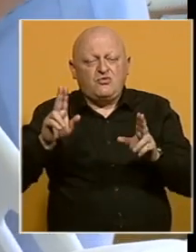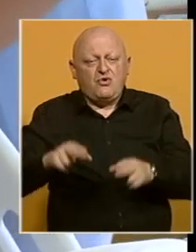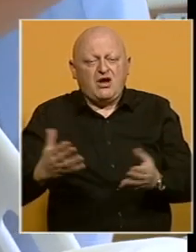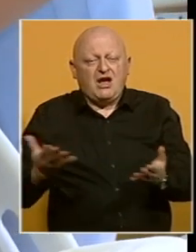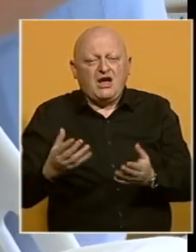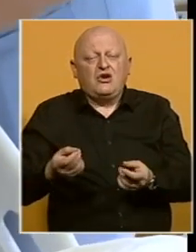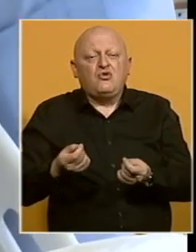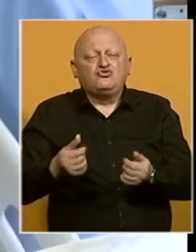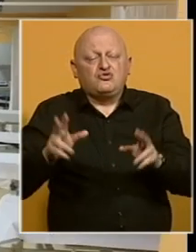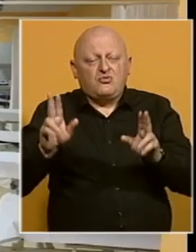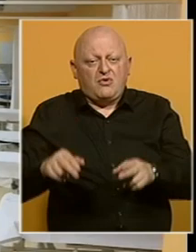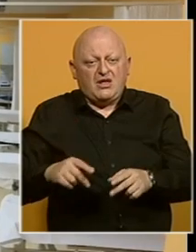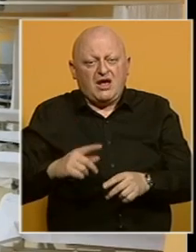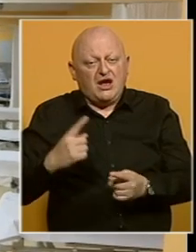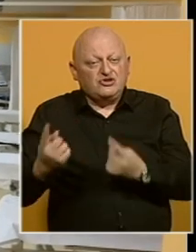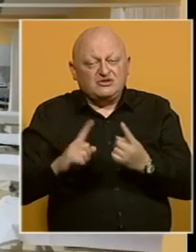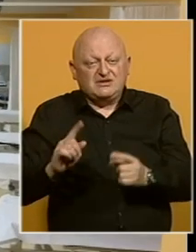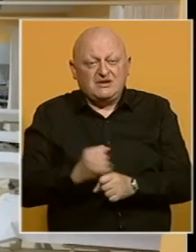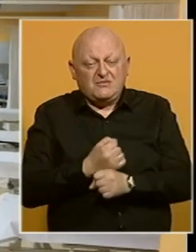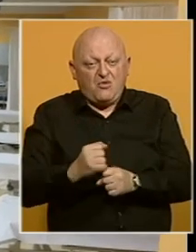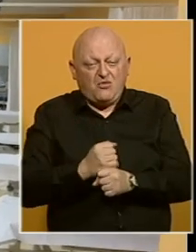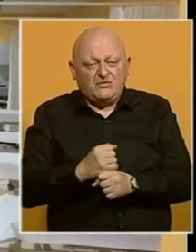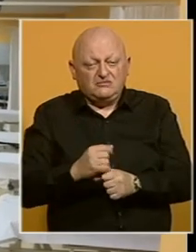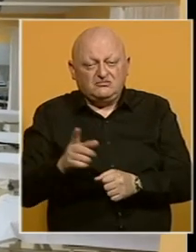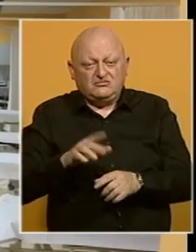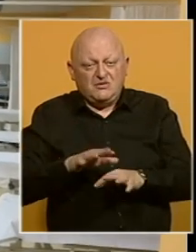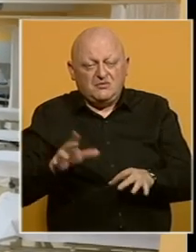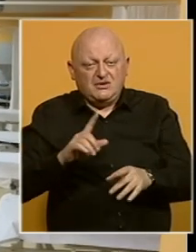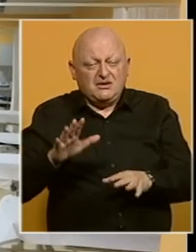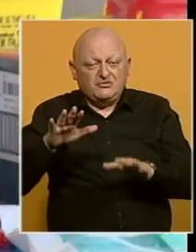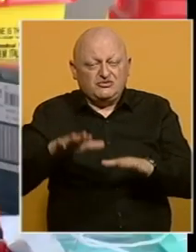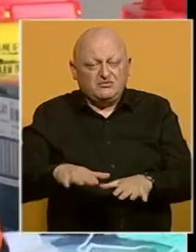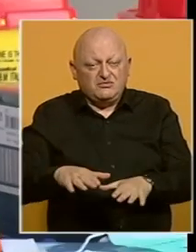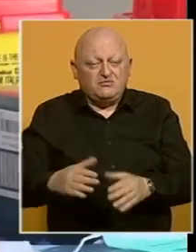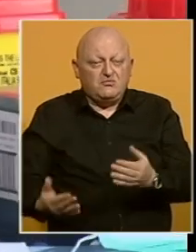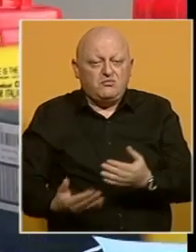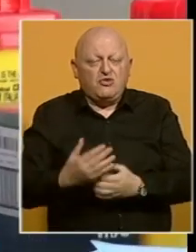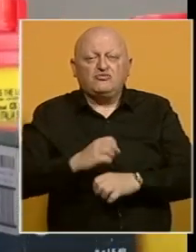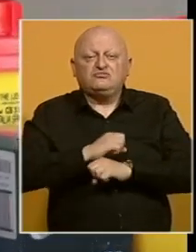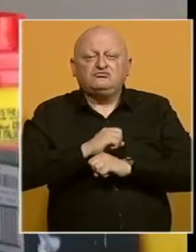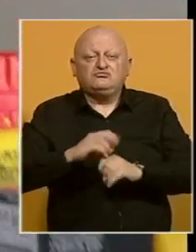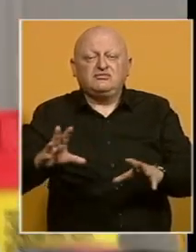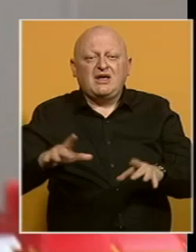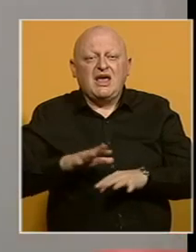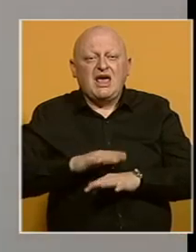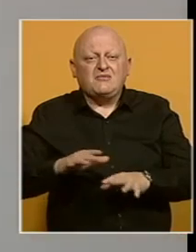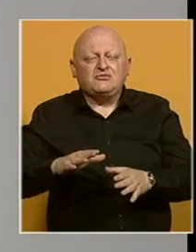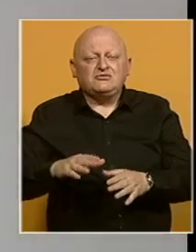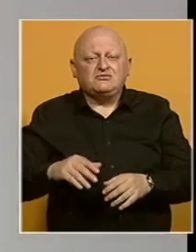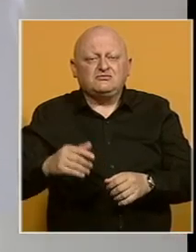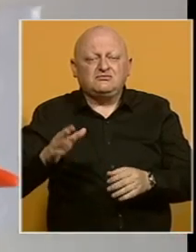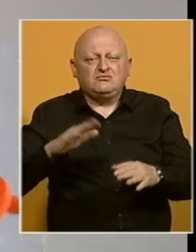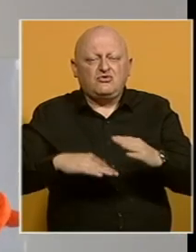kako bi uskoro mogla, ako se stanje ne popravi i parametri epidemije ne počnu padati, ponovno proglasiti epidemiju i postrožiti